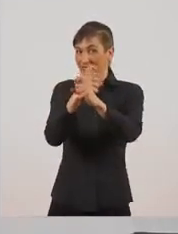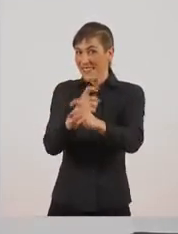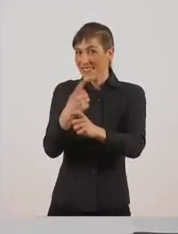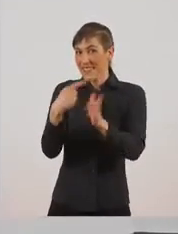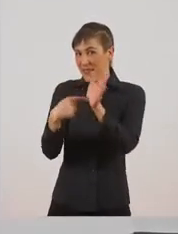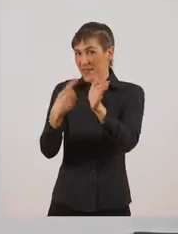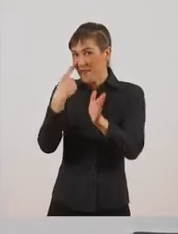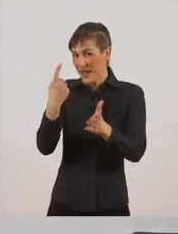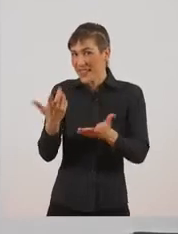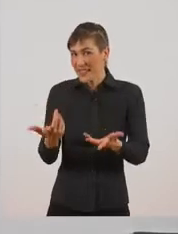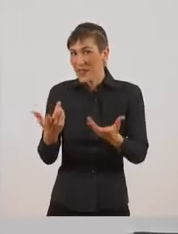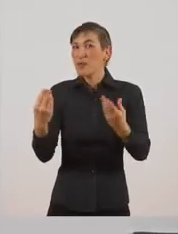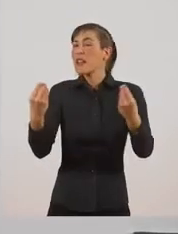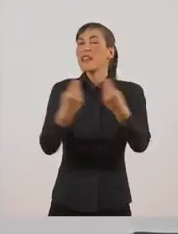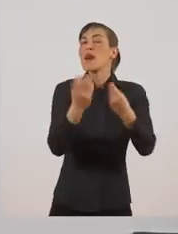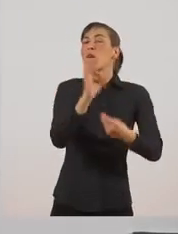σπονδυλωτά.